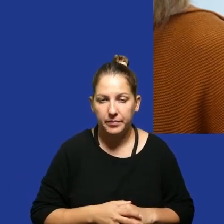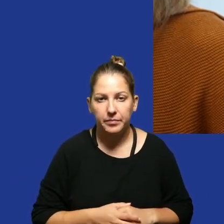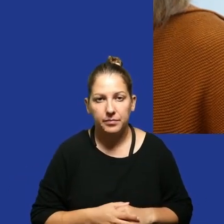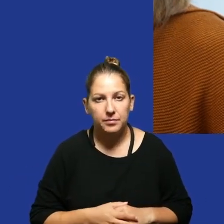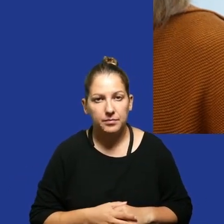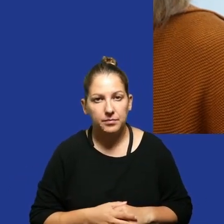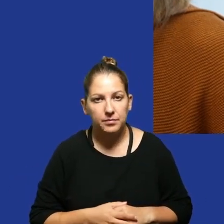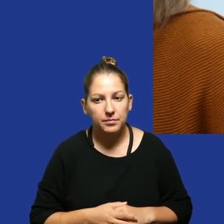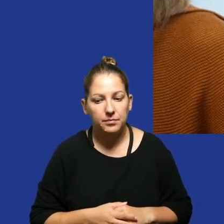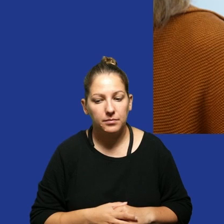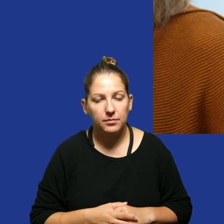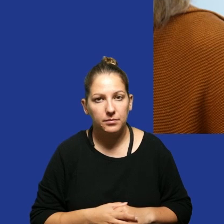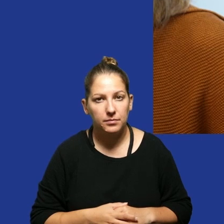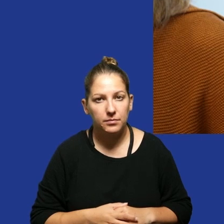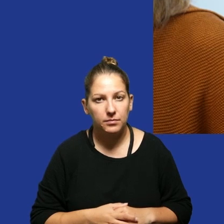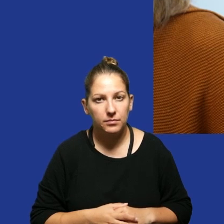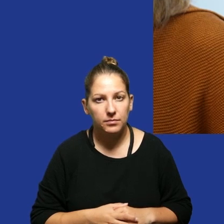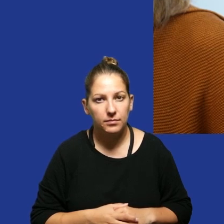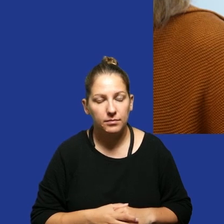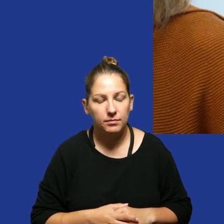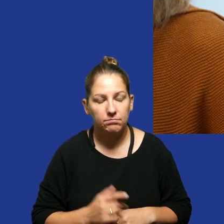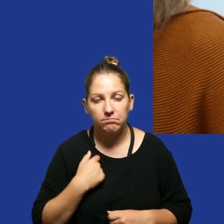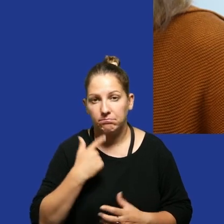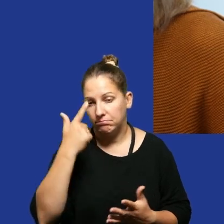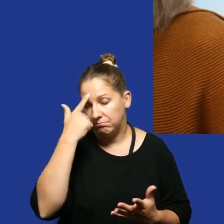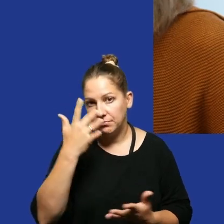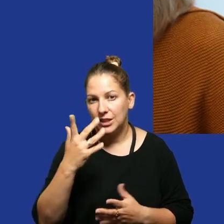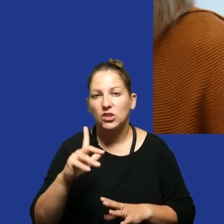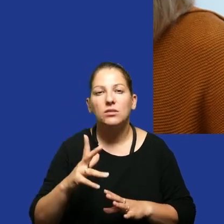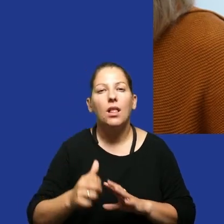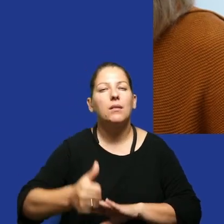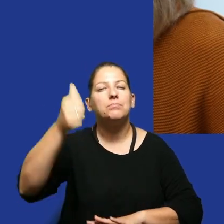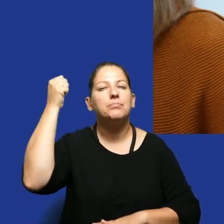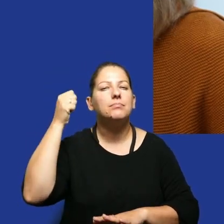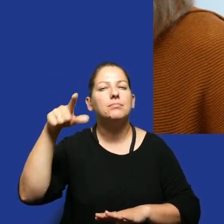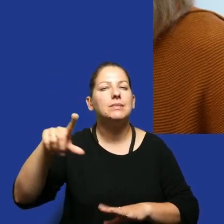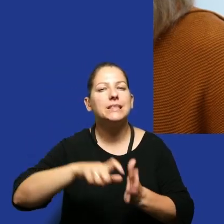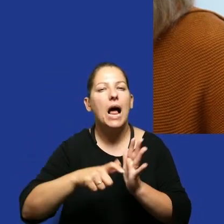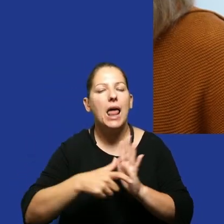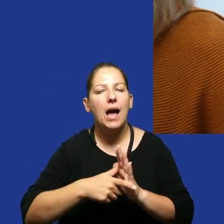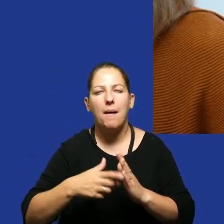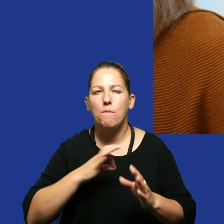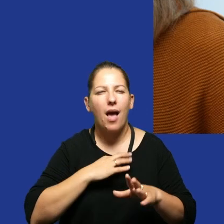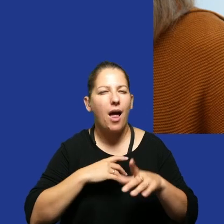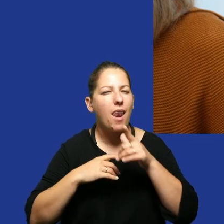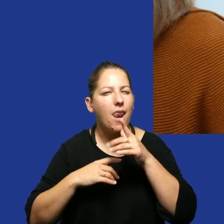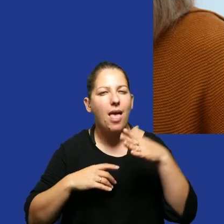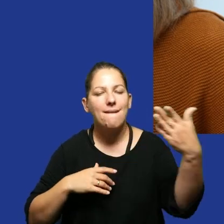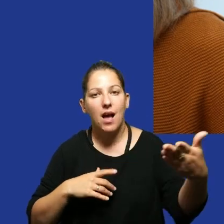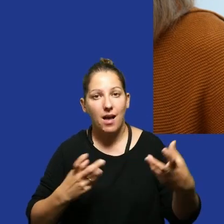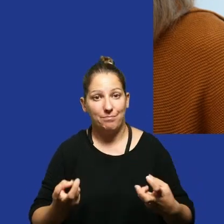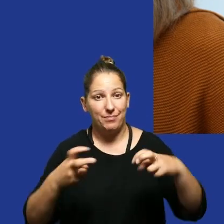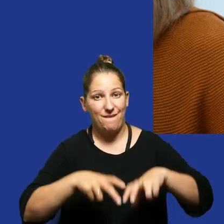Bardzo tak by uderzyło mnie to, co padło tam z tyłu sali, przepraszam, tam po mojej lewej stronie, o tym, że